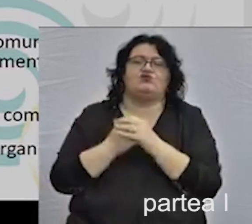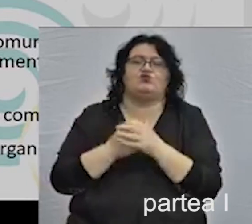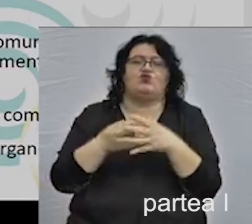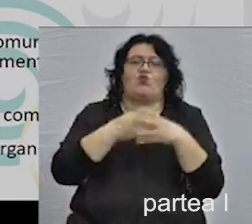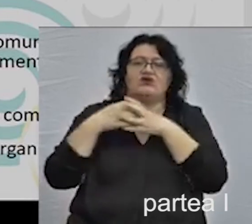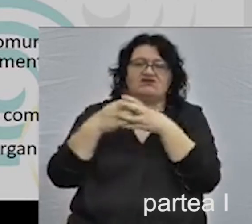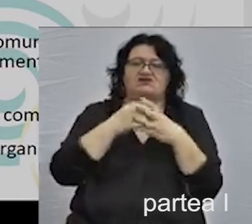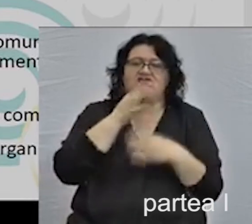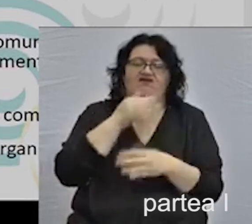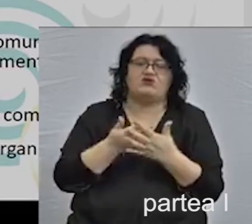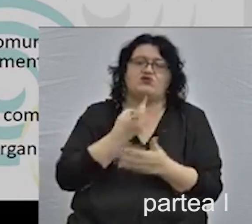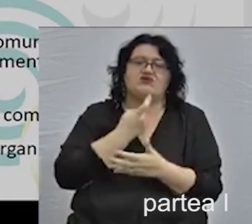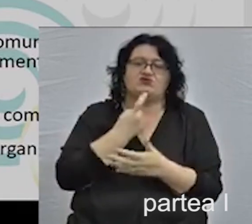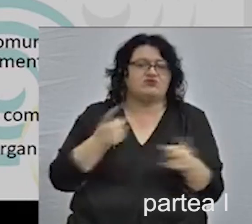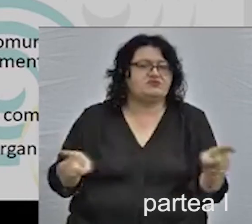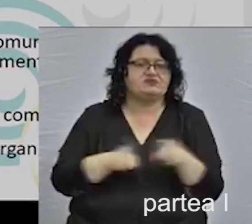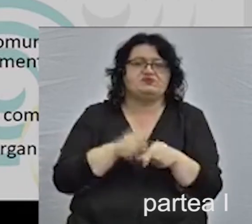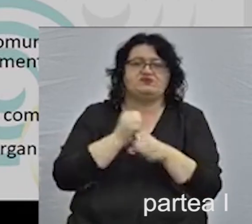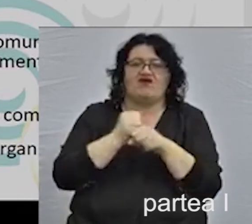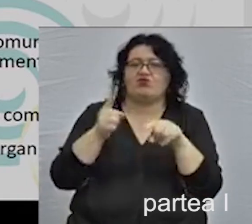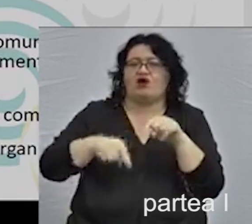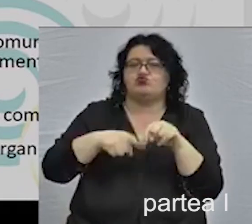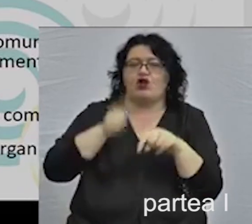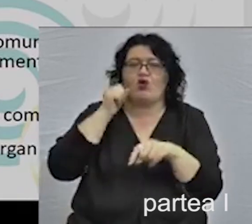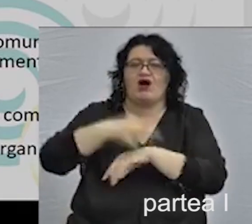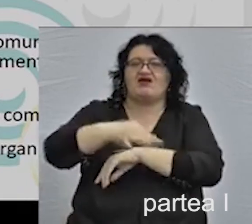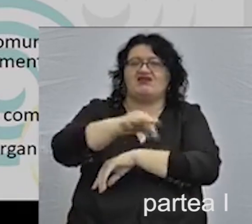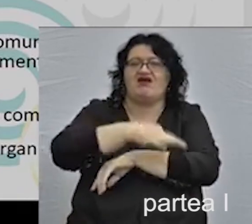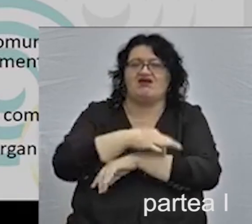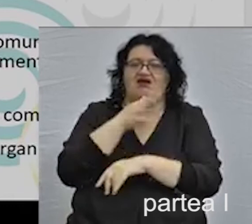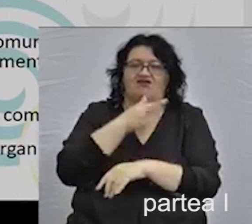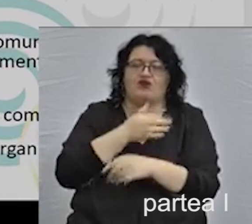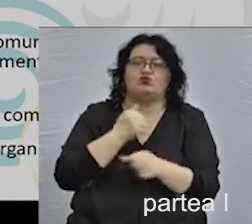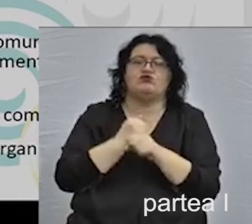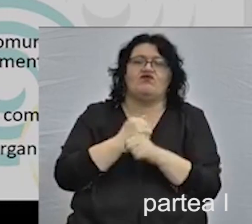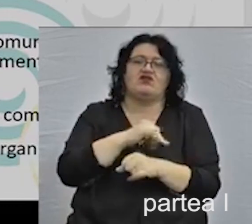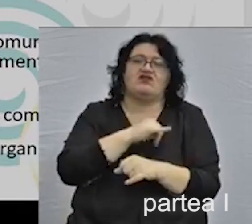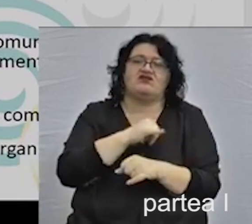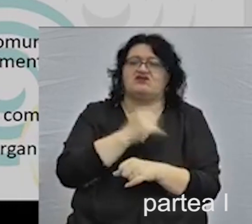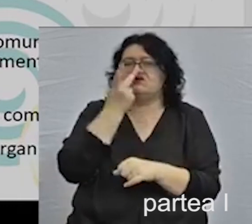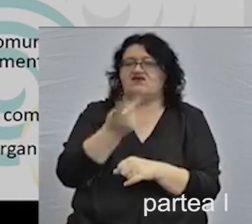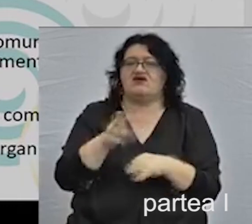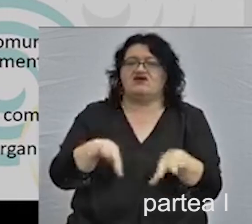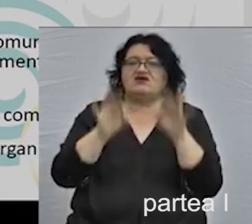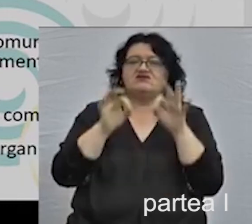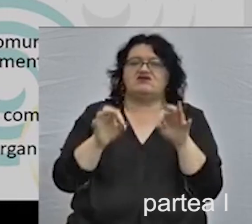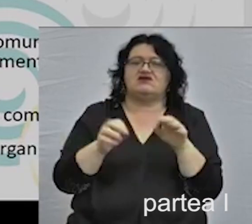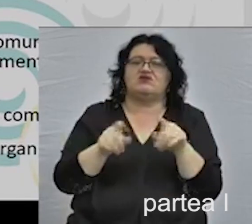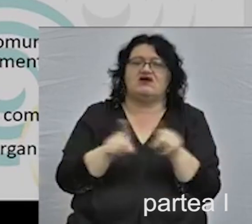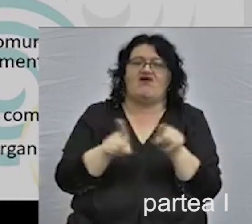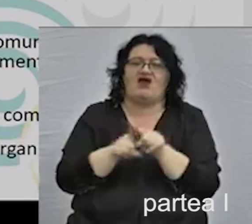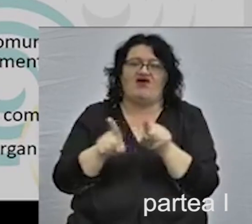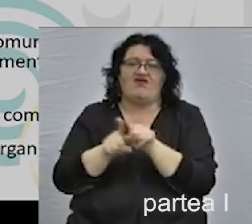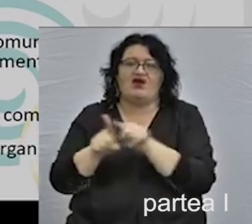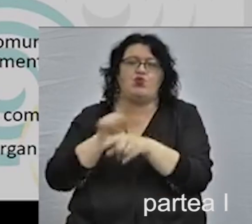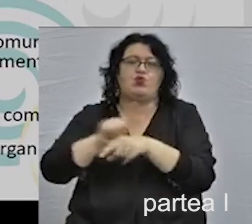din Timișoara, care este tot creația lui Baumhorn, și este foarte interesant să găsim toate aceste sinergii și toate